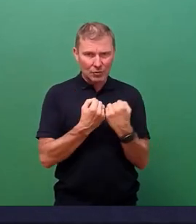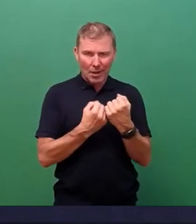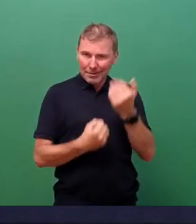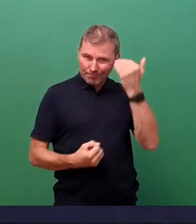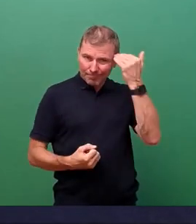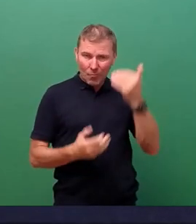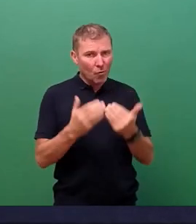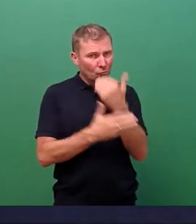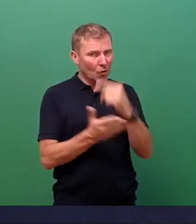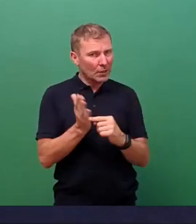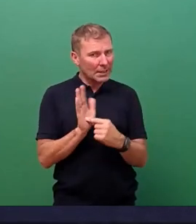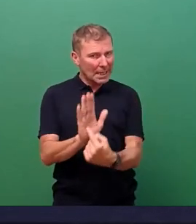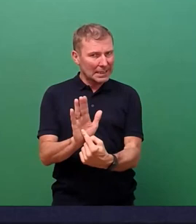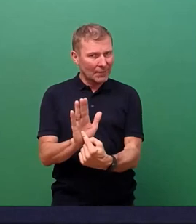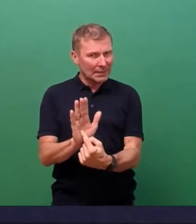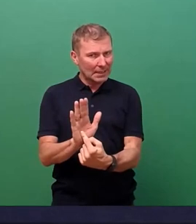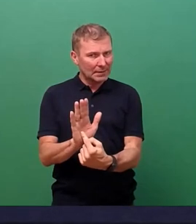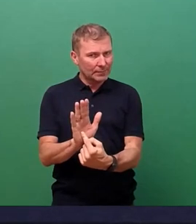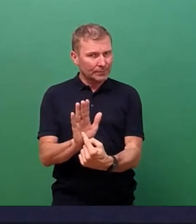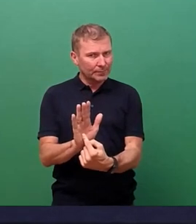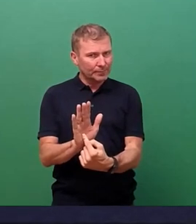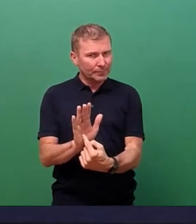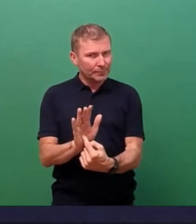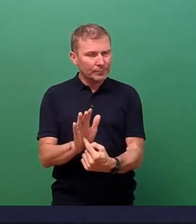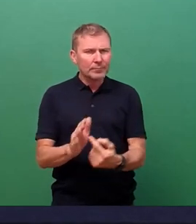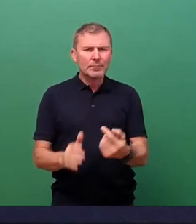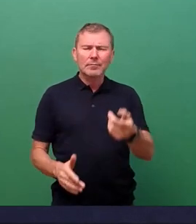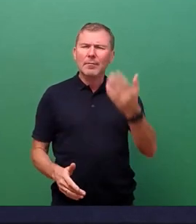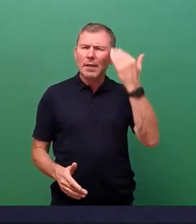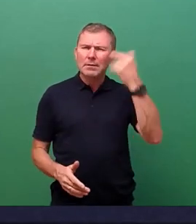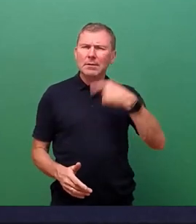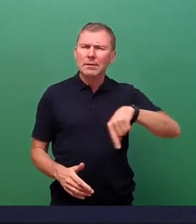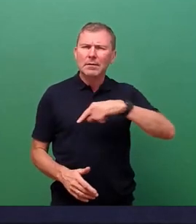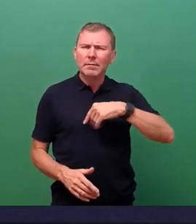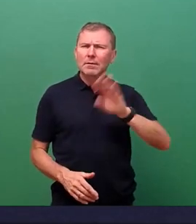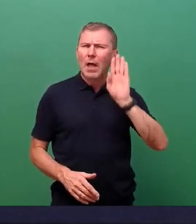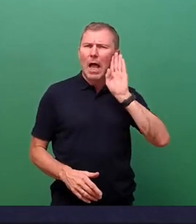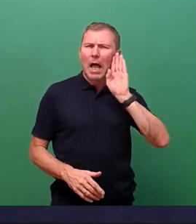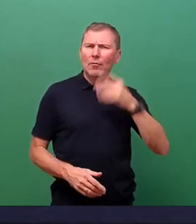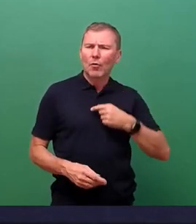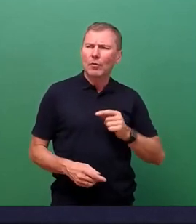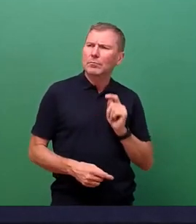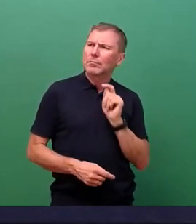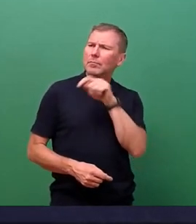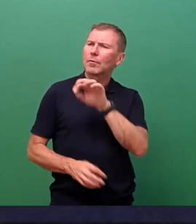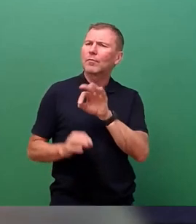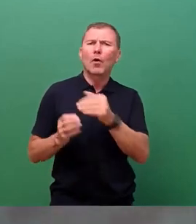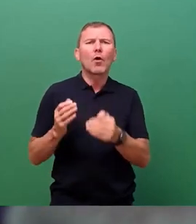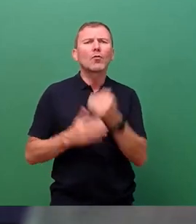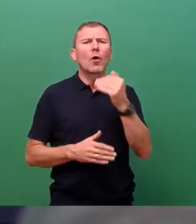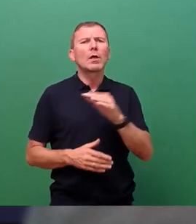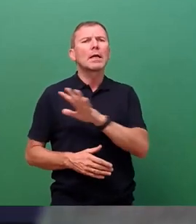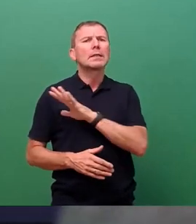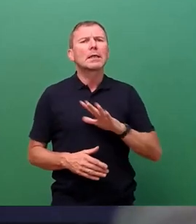hingewiesen, als wir zur Anhörung gebeten wurden für die neue sächsische Corona